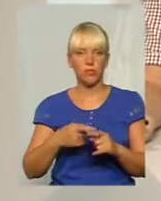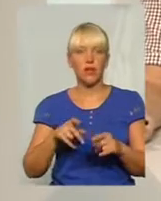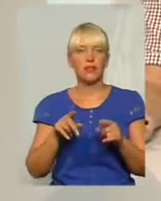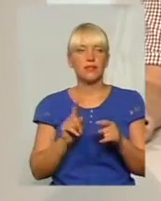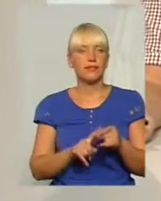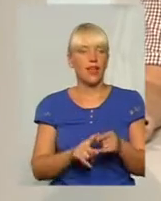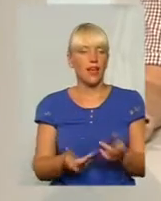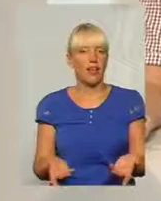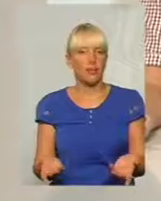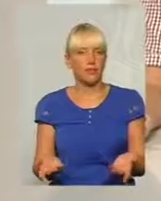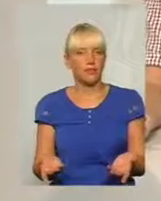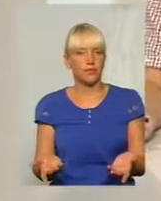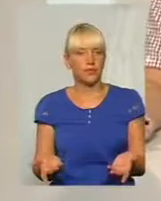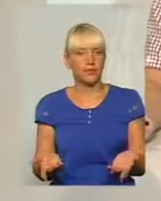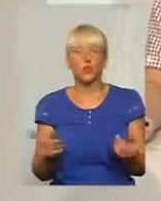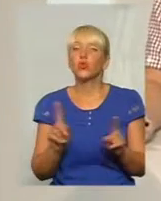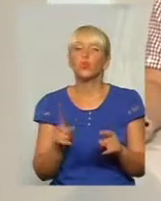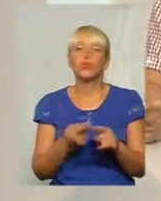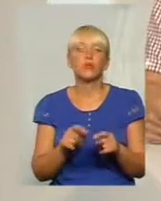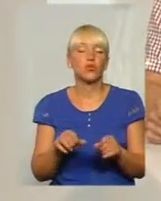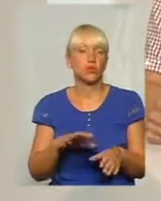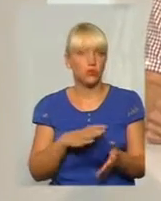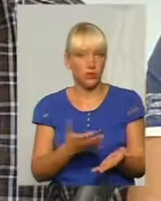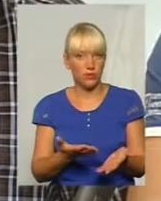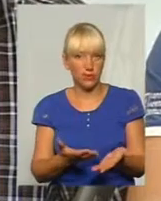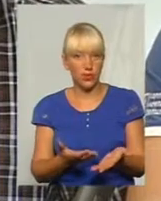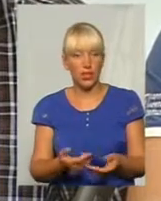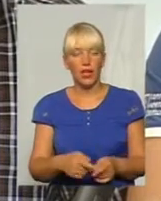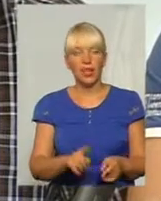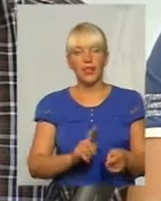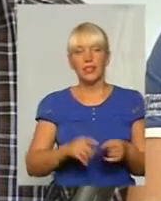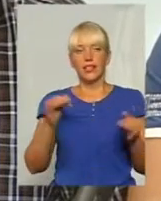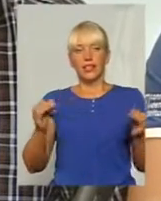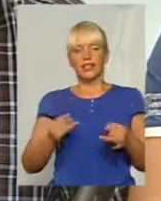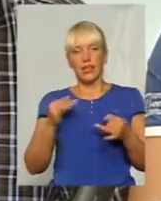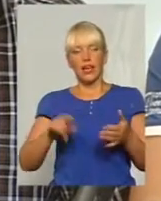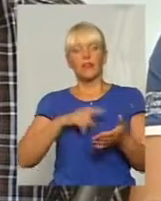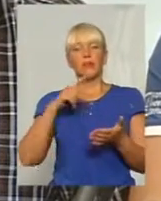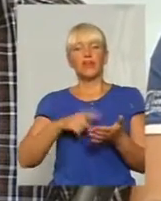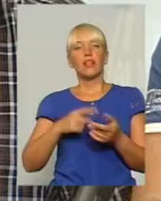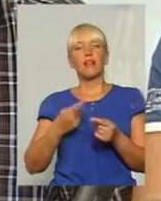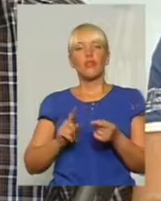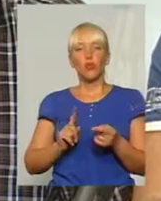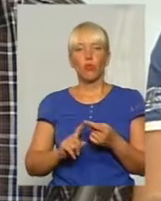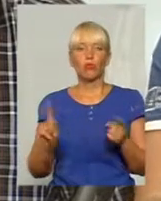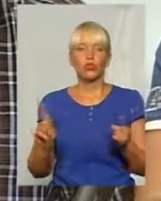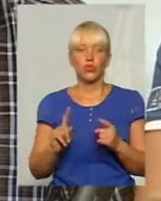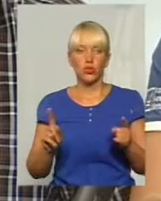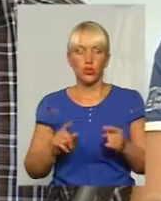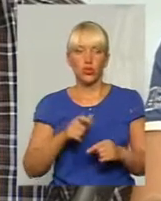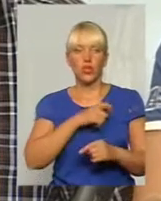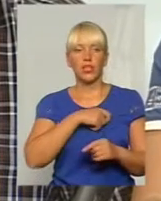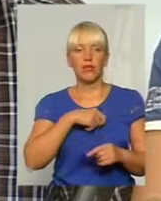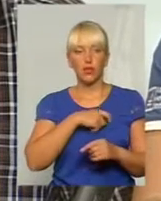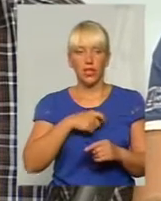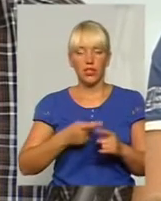Це... Що це може означати? цікаве питання в тому, що, ну, за що ці депутати, ну,